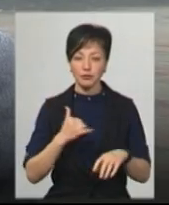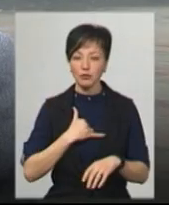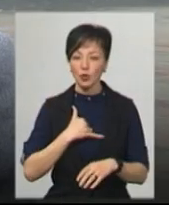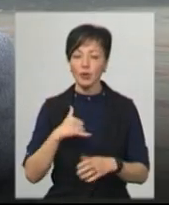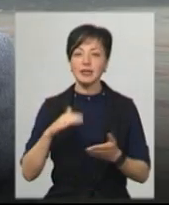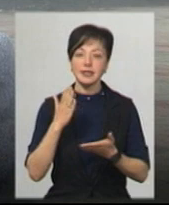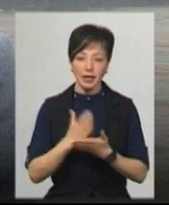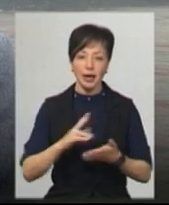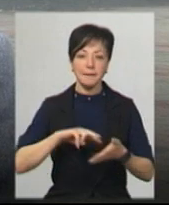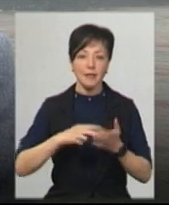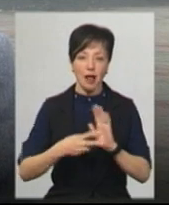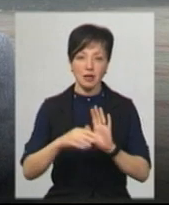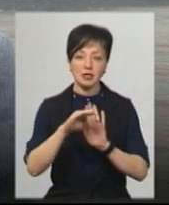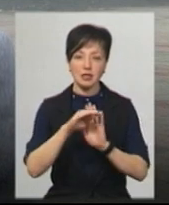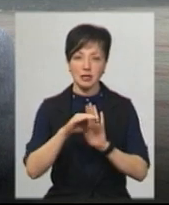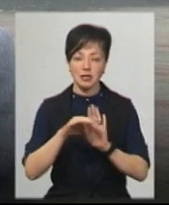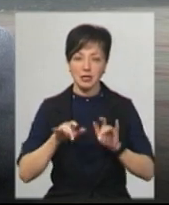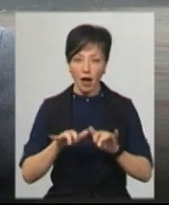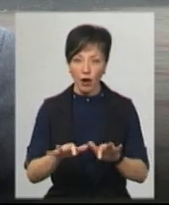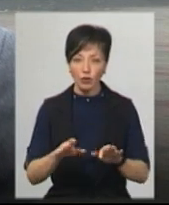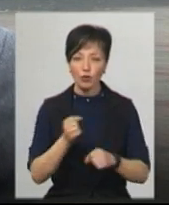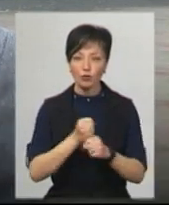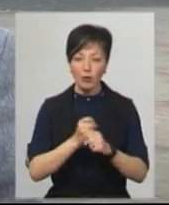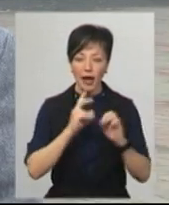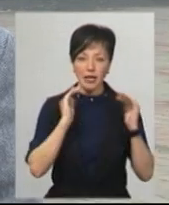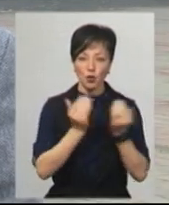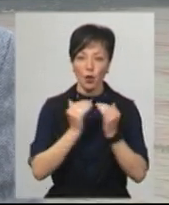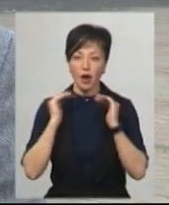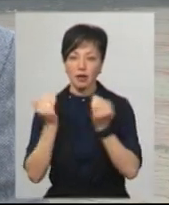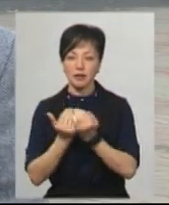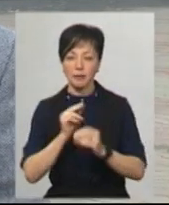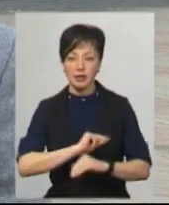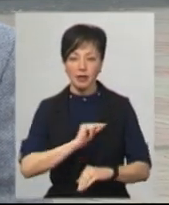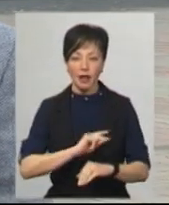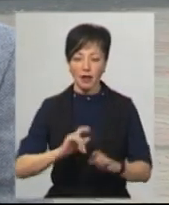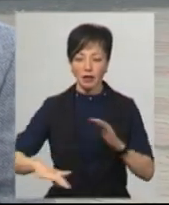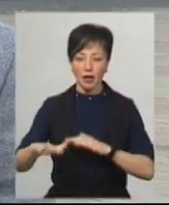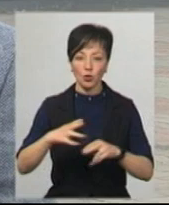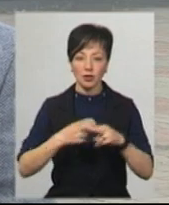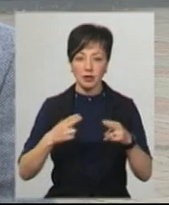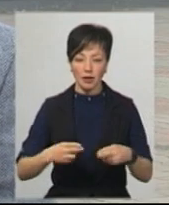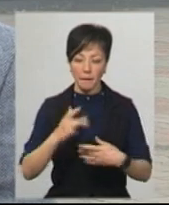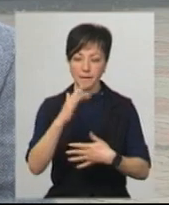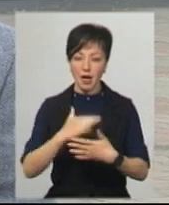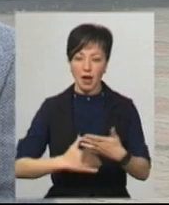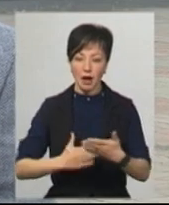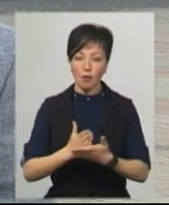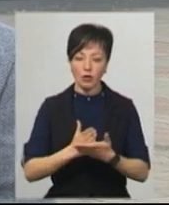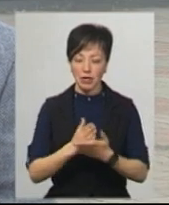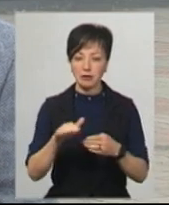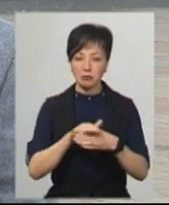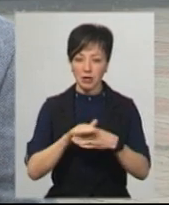розроблений для ізоляції персоналу на території станції. Тобто визначено перелік посад з прізвищами,